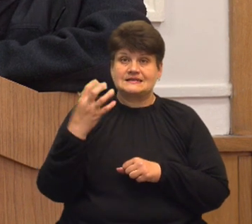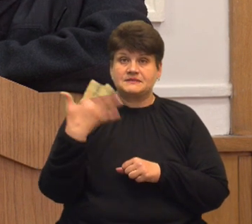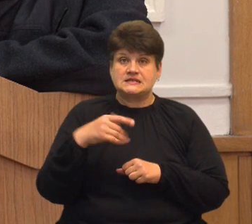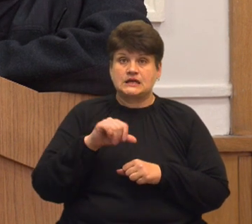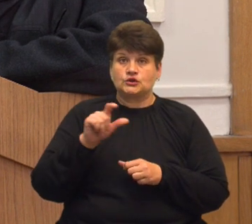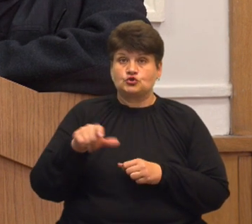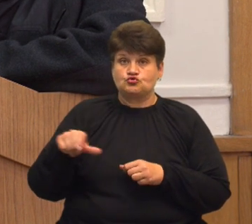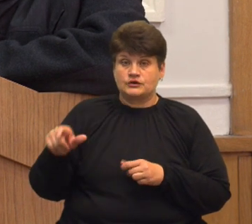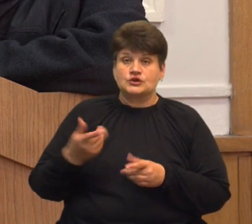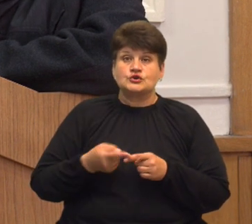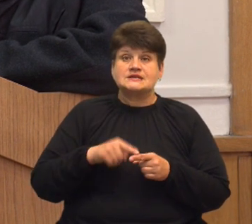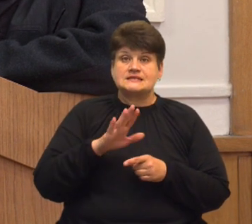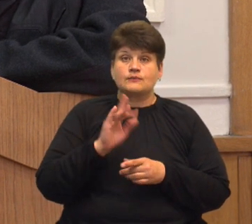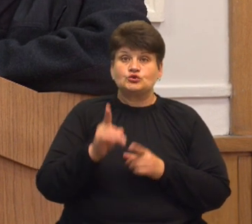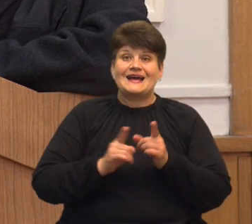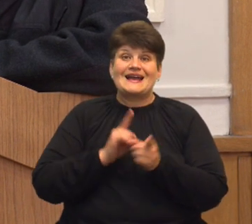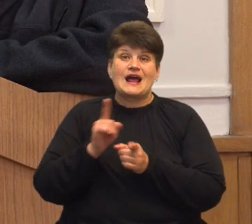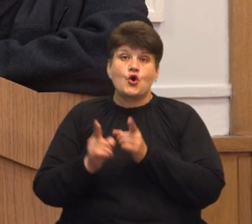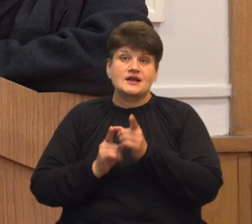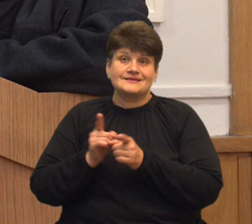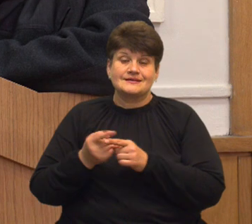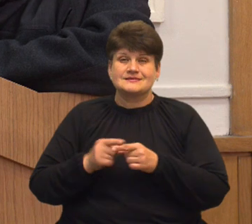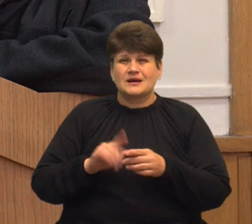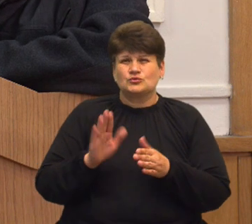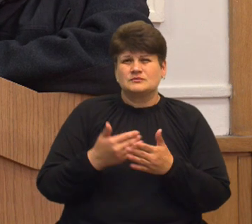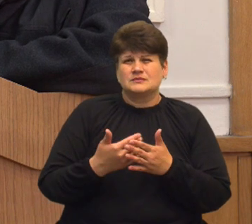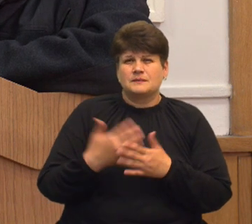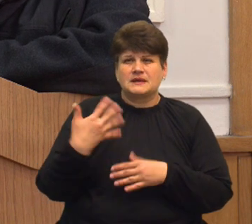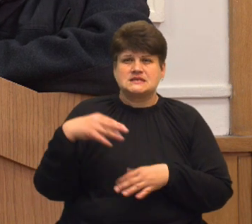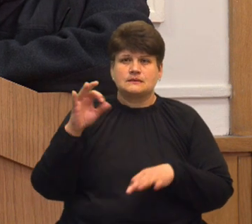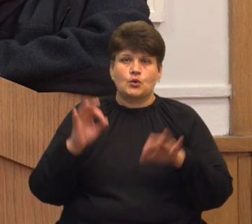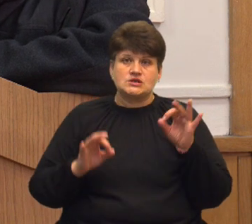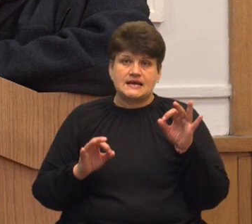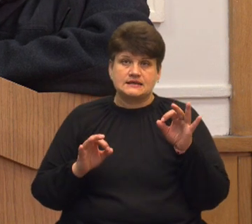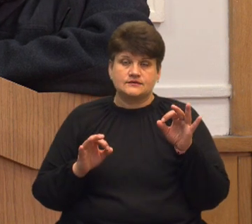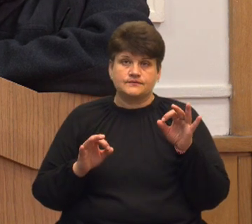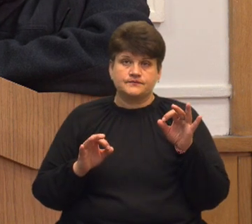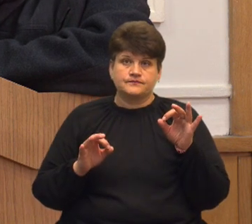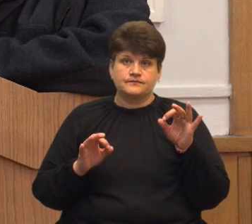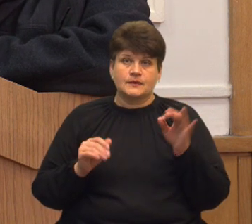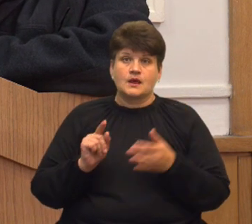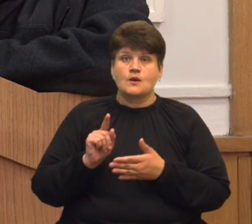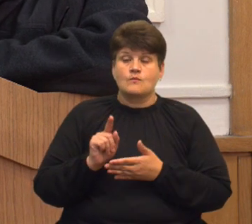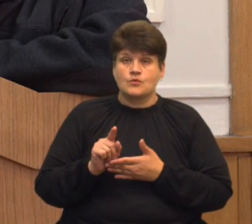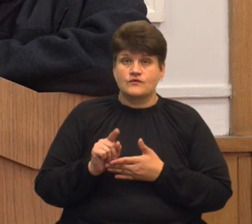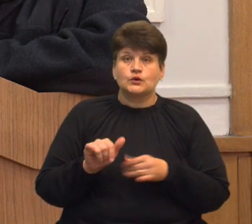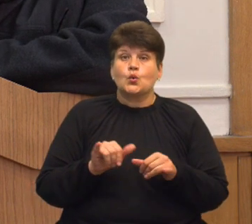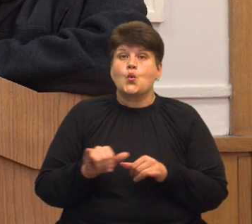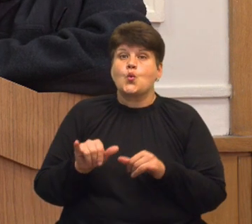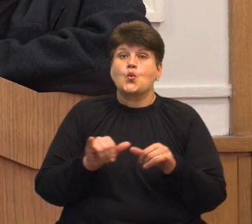Якщо це буде реорганізація, це десь приблизно 50% повинно кудись